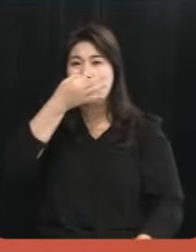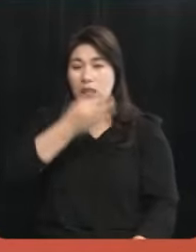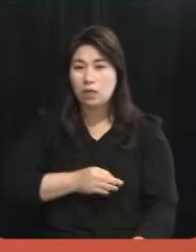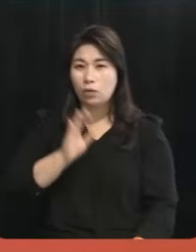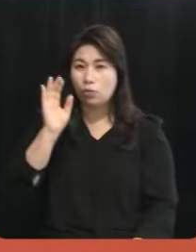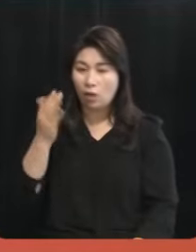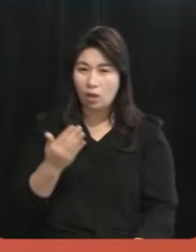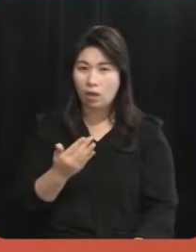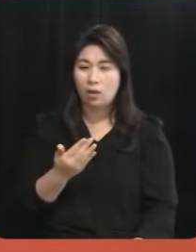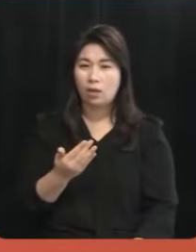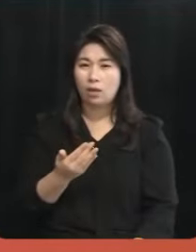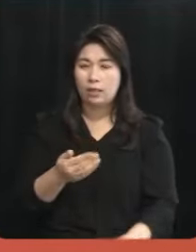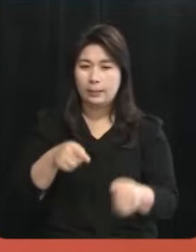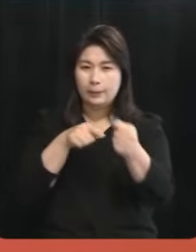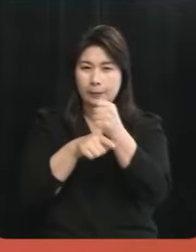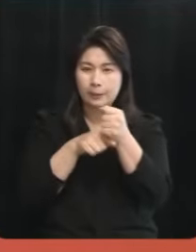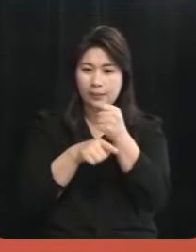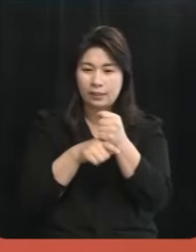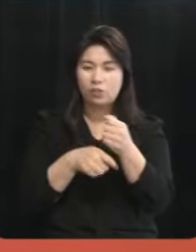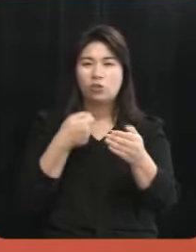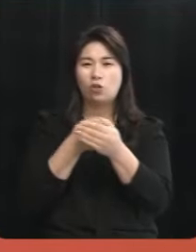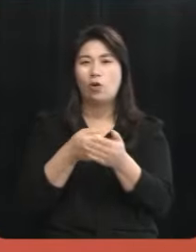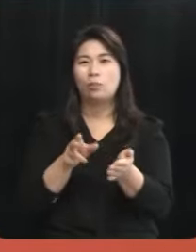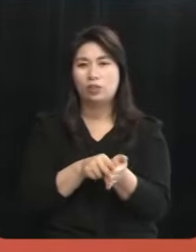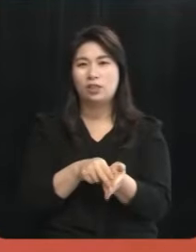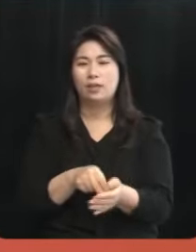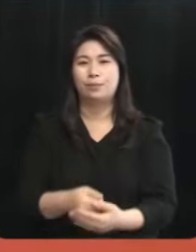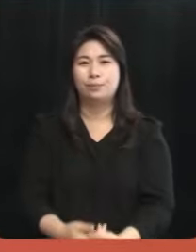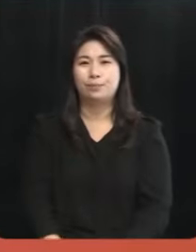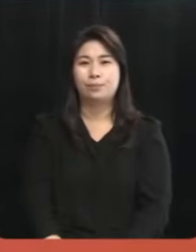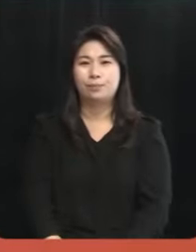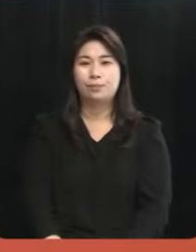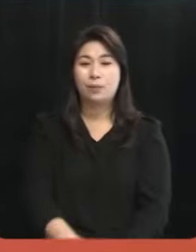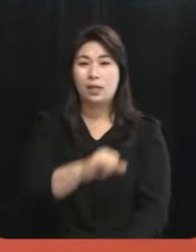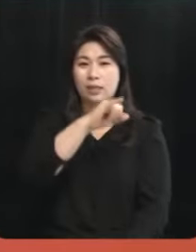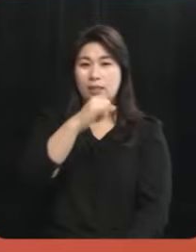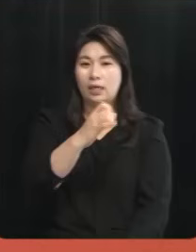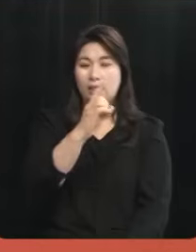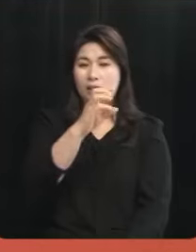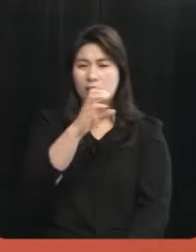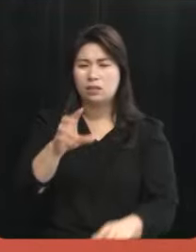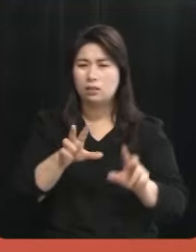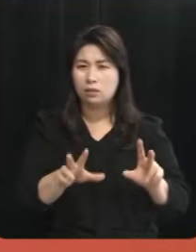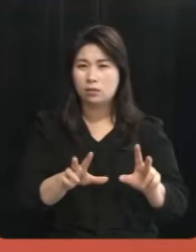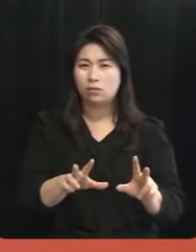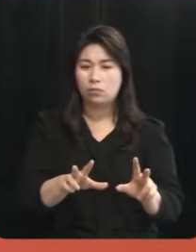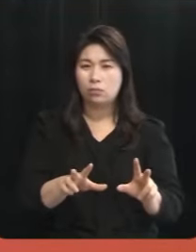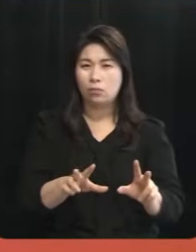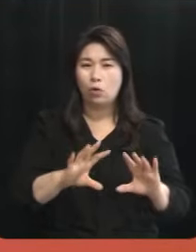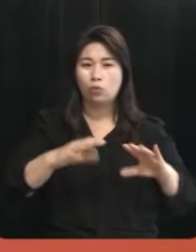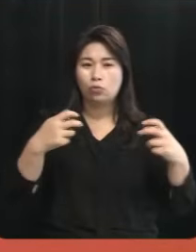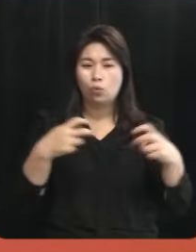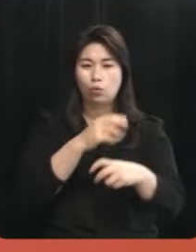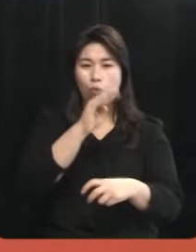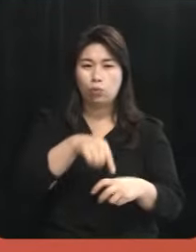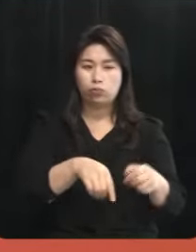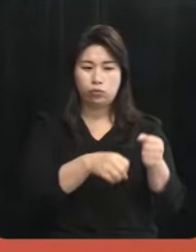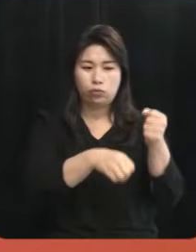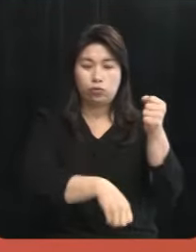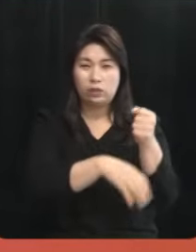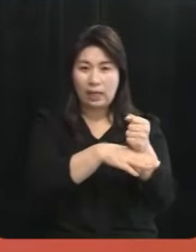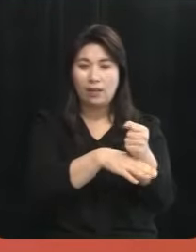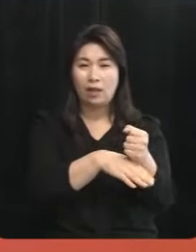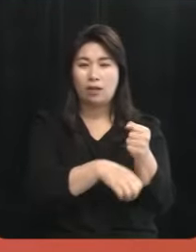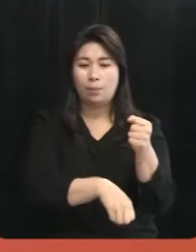되는지 따져보고 정할 문제입니다 JDC는 지금 현재 아시다시피 국토부 산하기관입니다 그러나